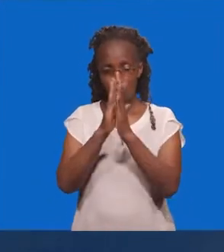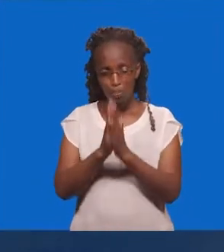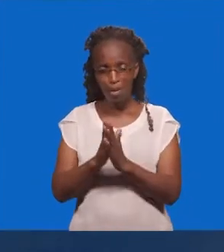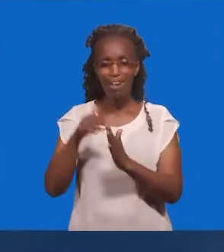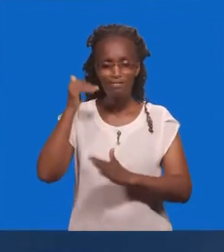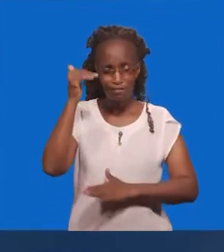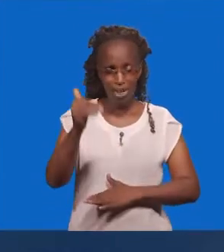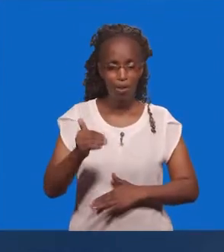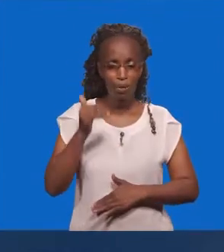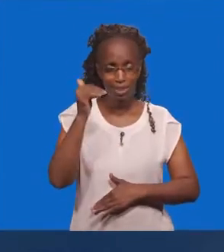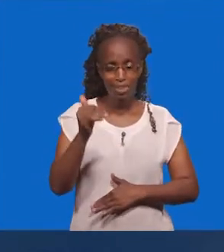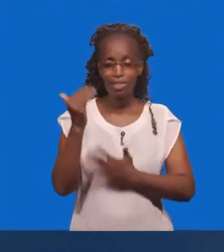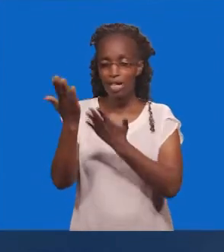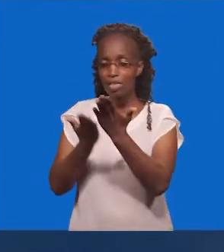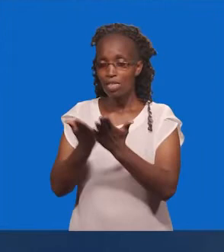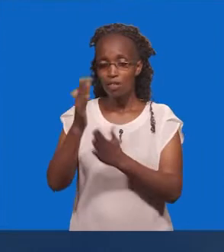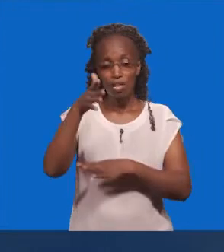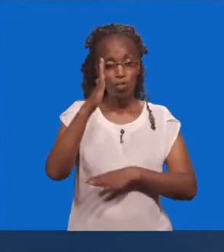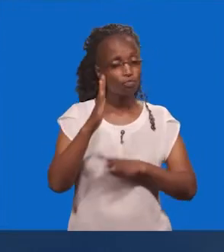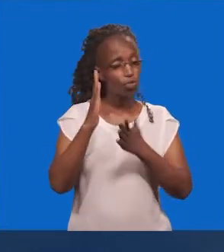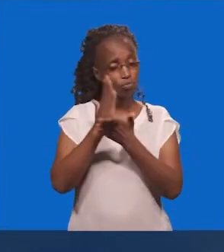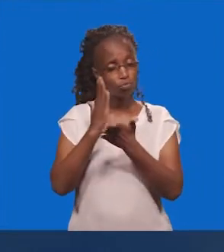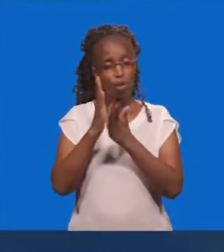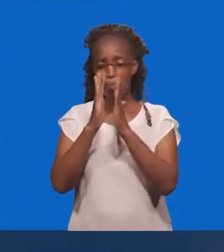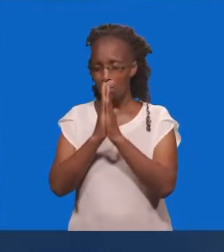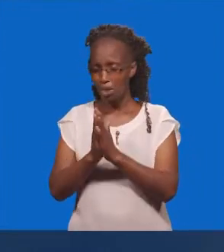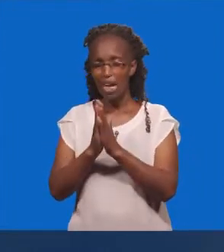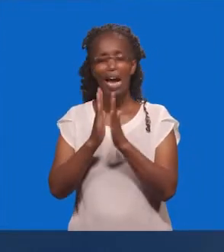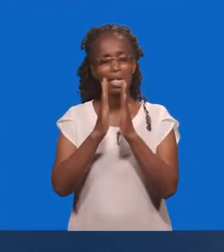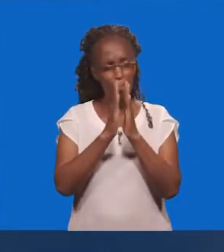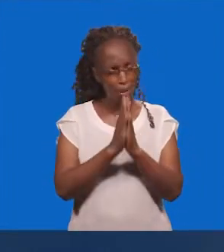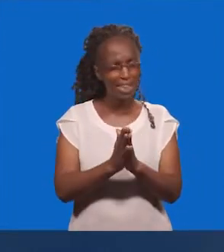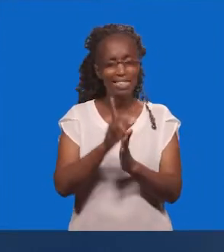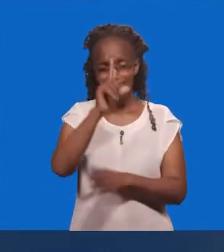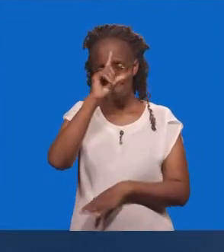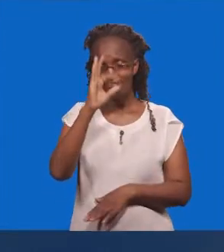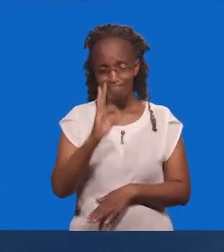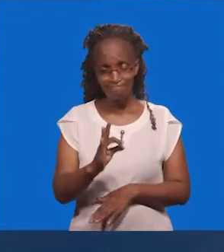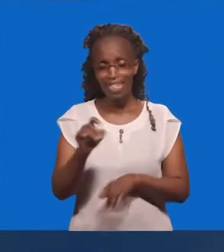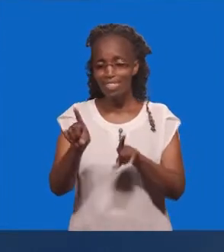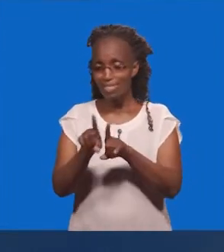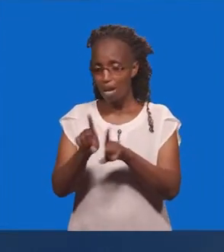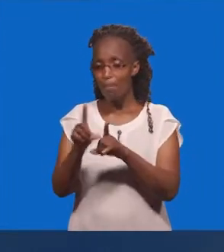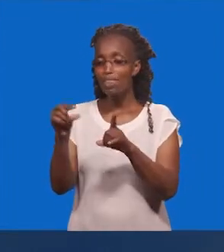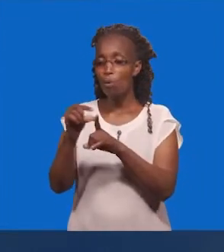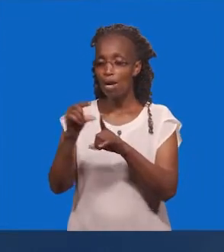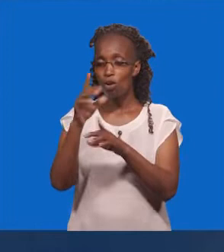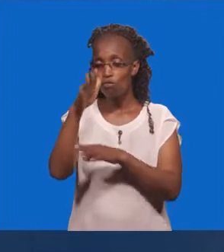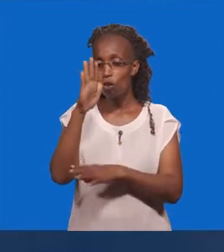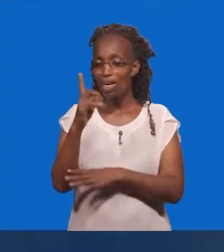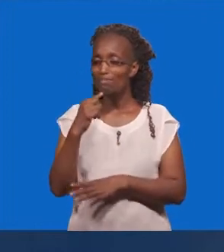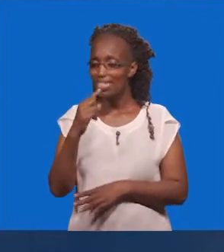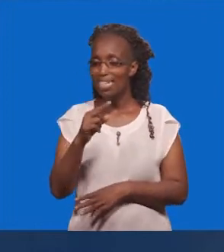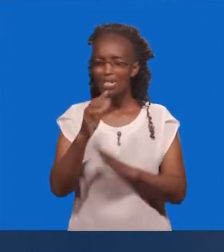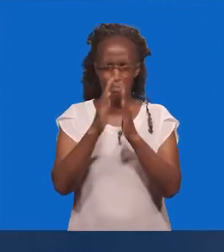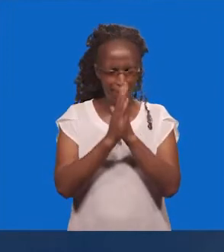Wakati Mutumishi Wa Mungu Haliweza Kuomba Na Haka Womba Sana Sana Hata Nenola Mungu Limeza Kutuambia Sana Sana